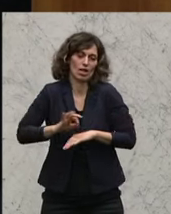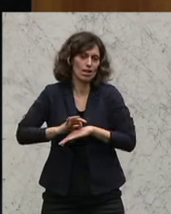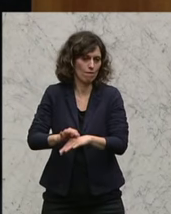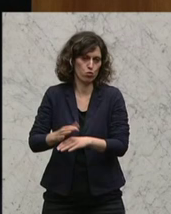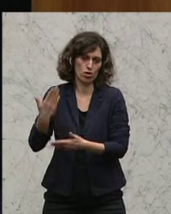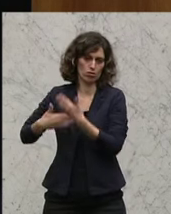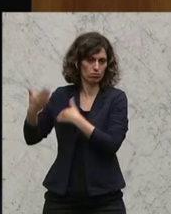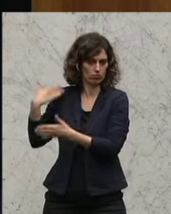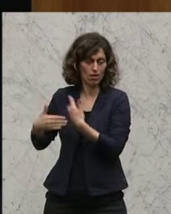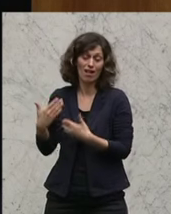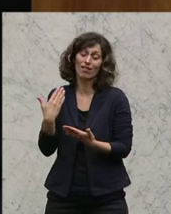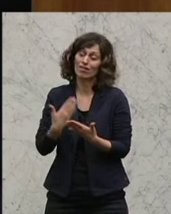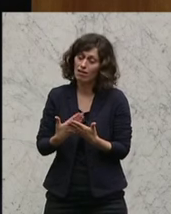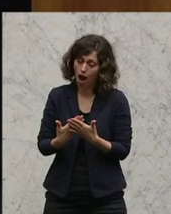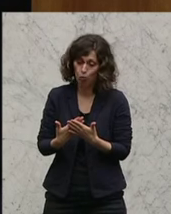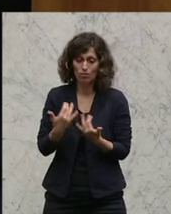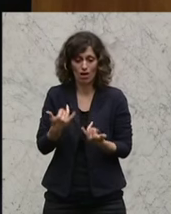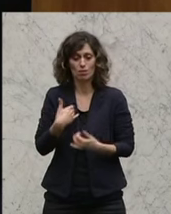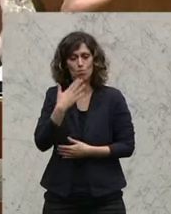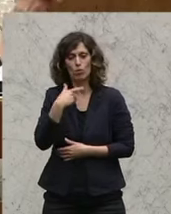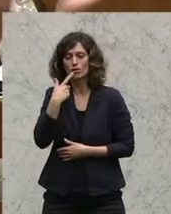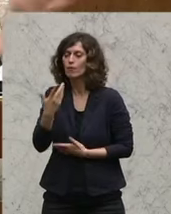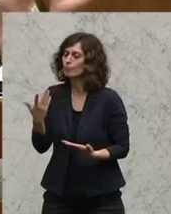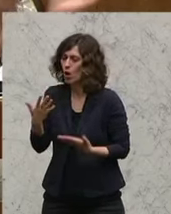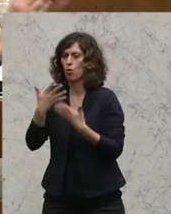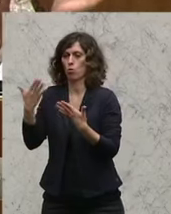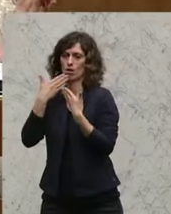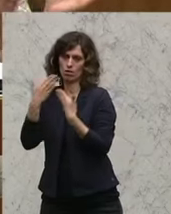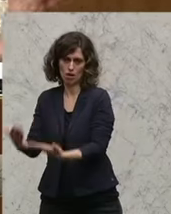auch auf dieser Stelle ein herzliches Dankeschön hier entbieten.